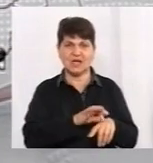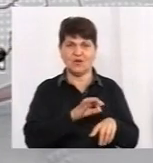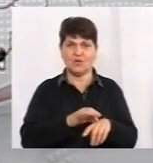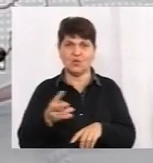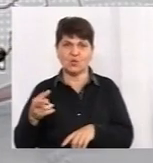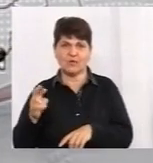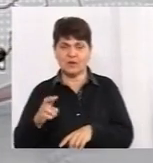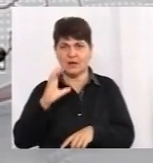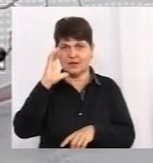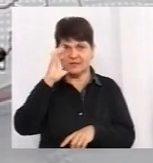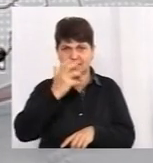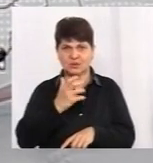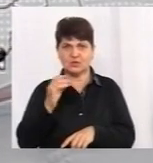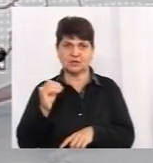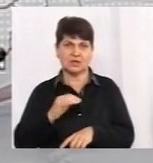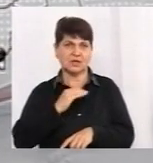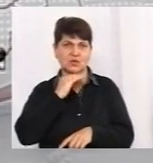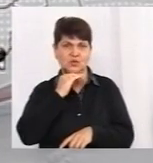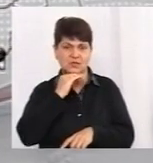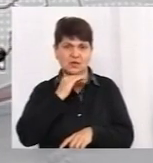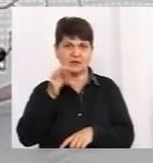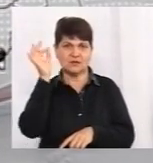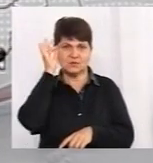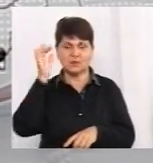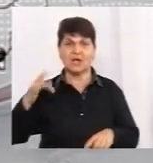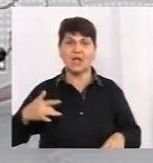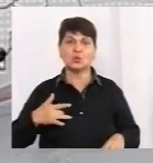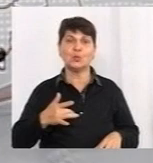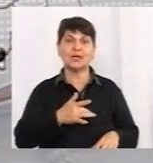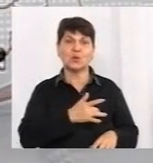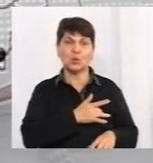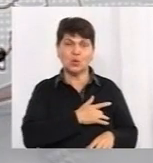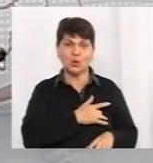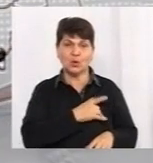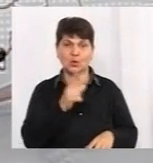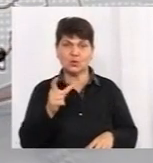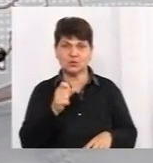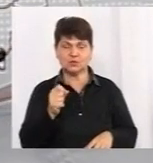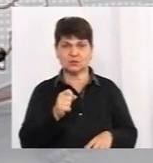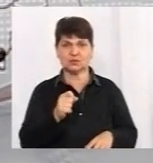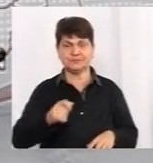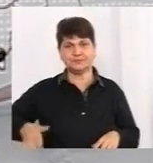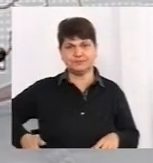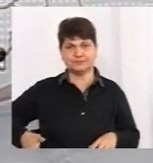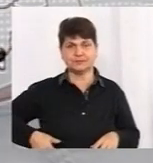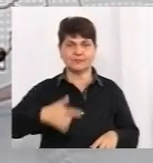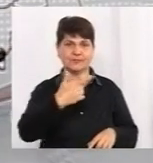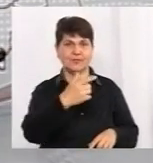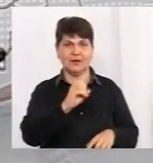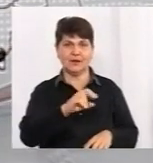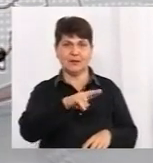які серйозні, і достатньо вспомнити той же туберкульоз, гепатит і ще інші, інші, інші.